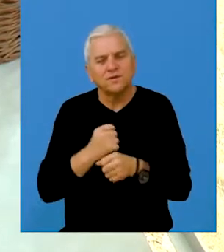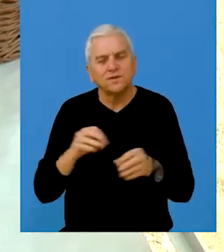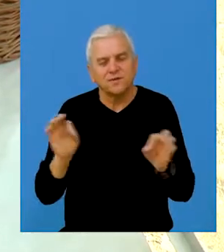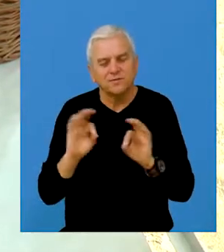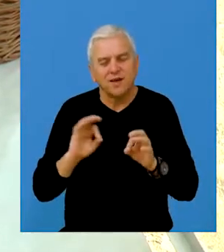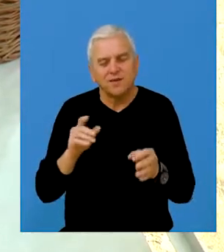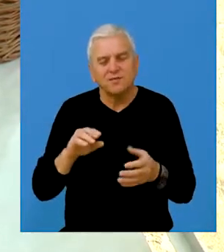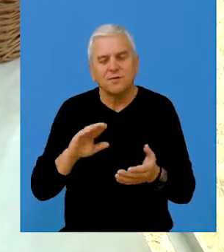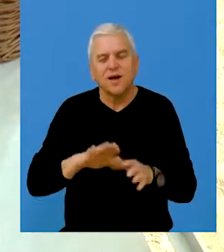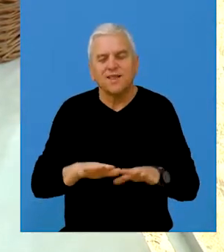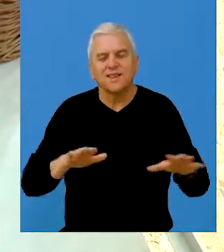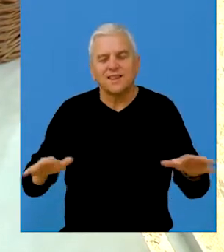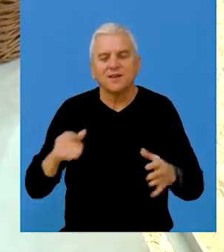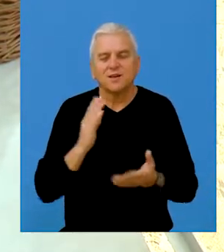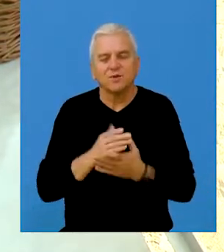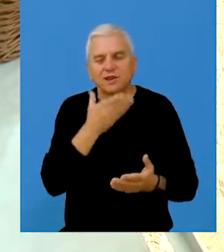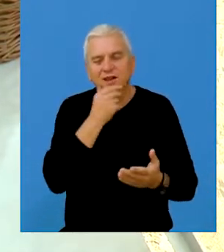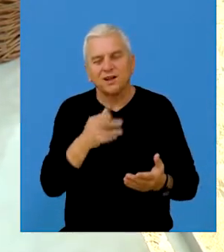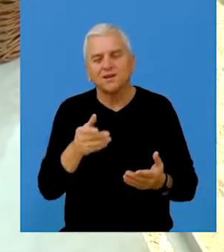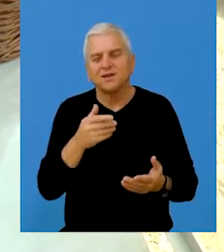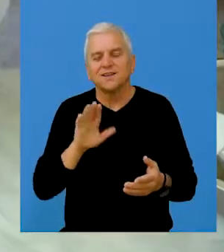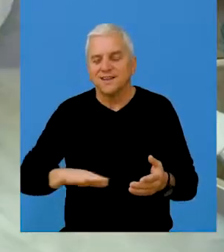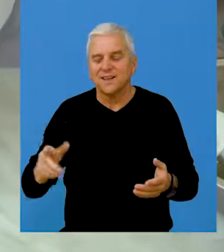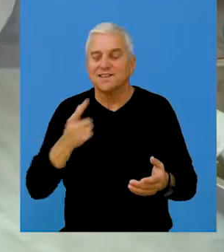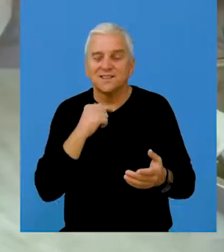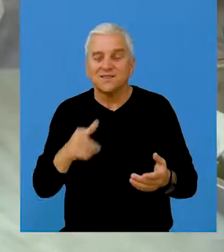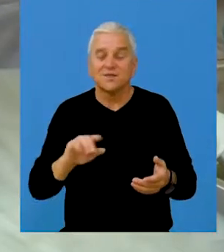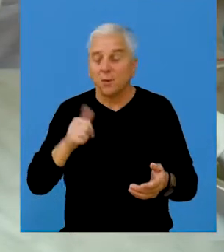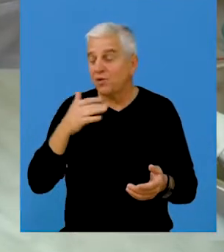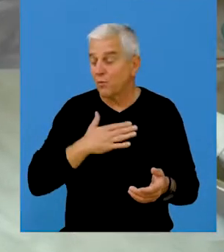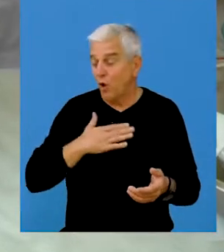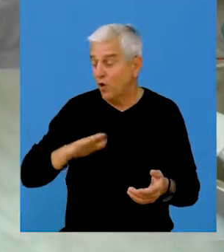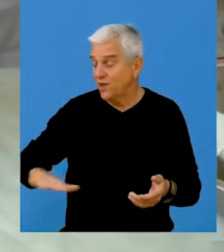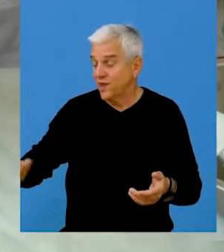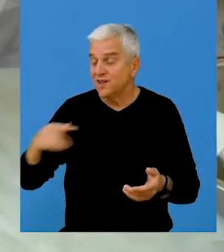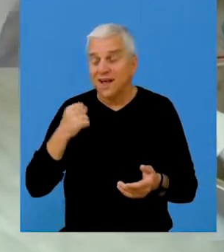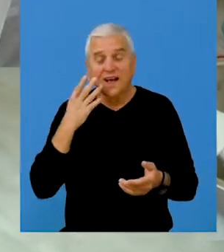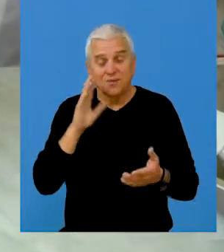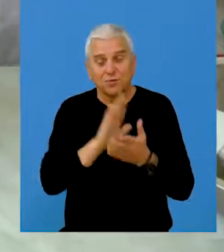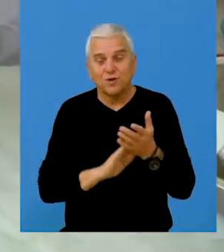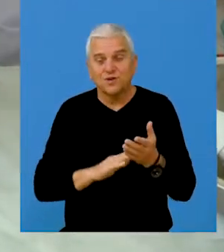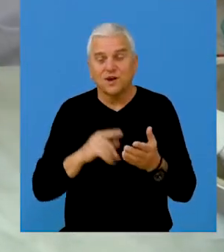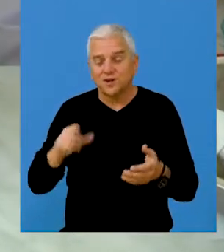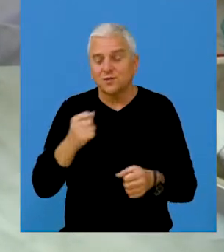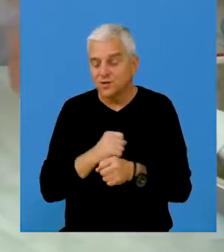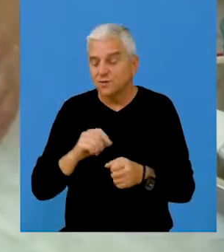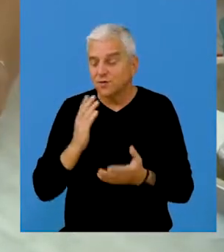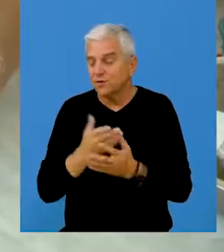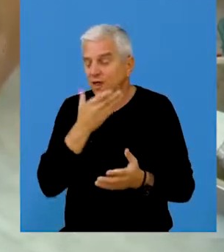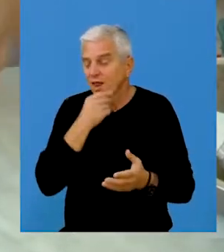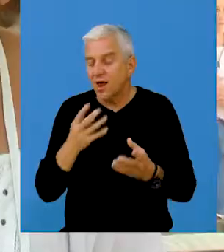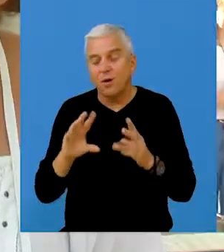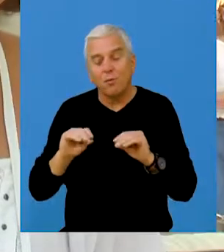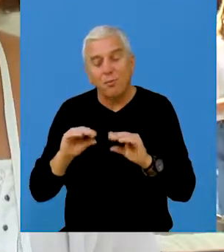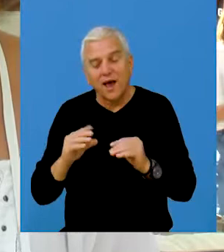tvrđe testo. Mi gledamo da bude lepo da se deci sviđa i našoj deci, prvenstveno kad smo počinjali i ja sam napravila da